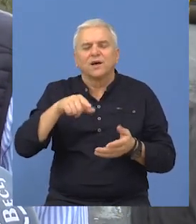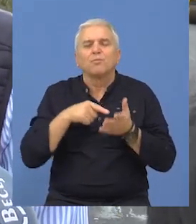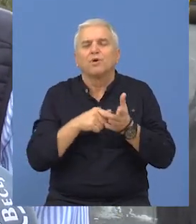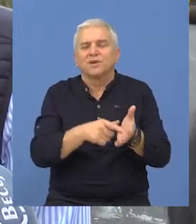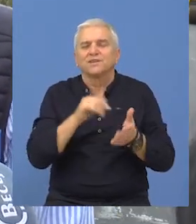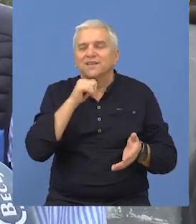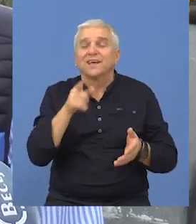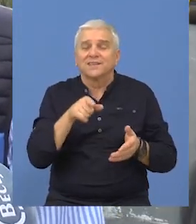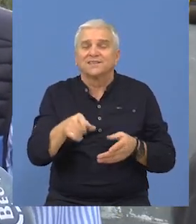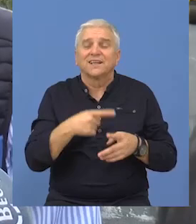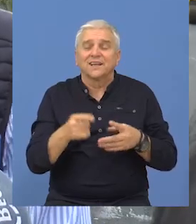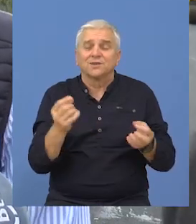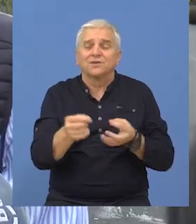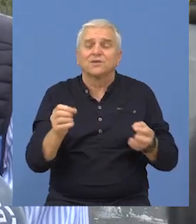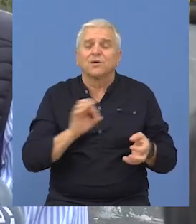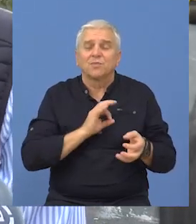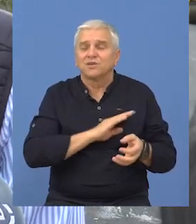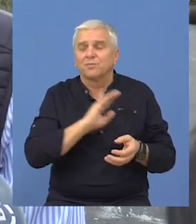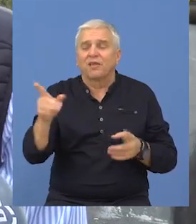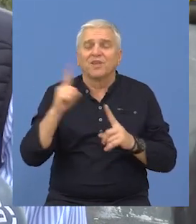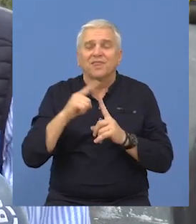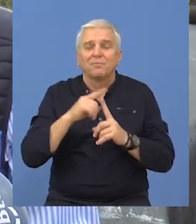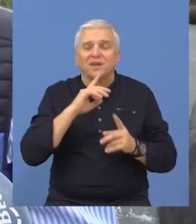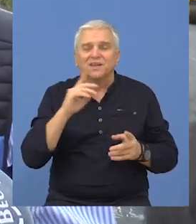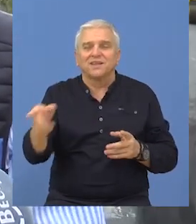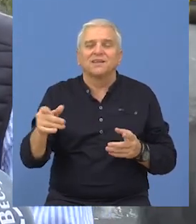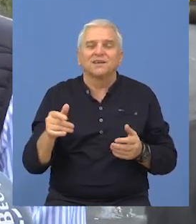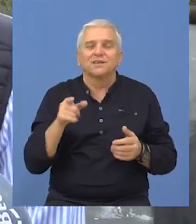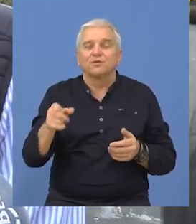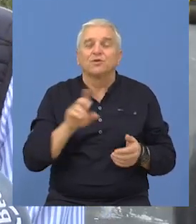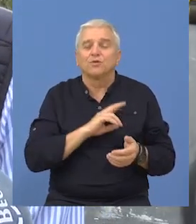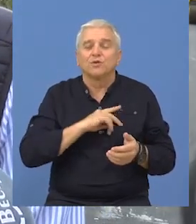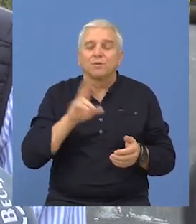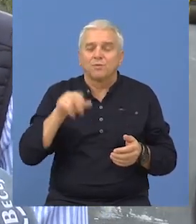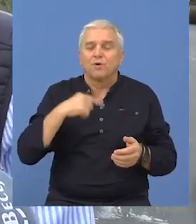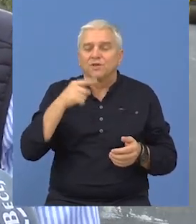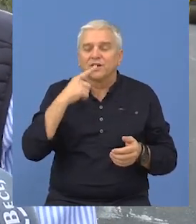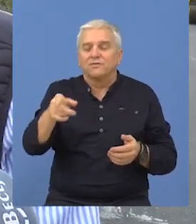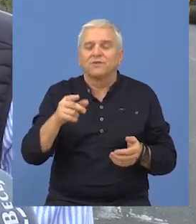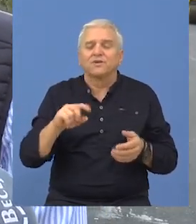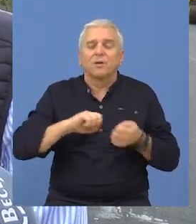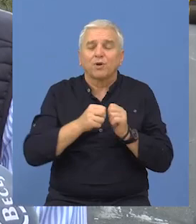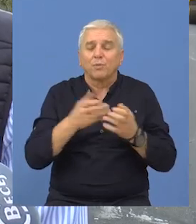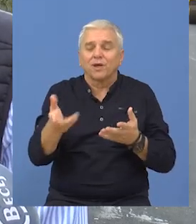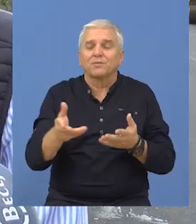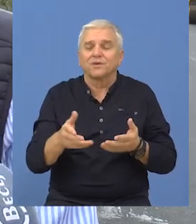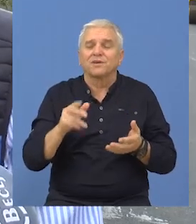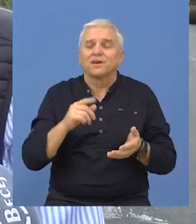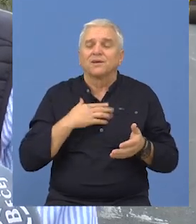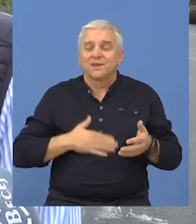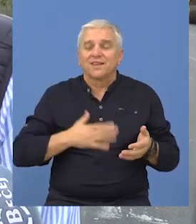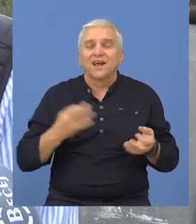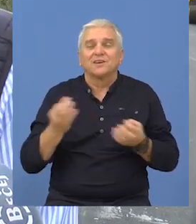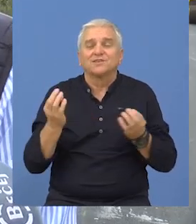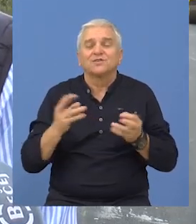iskazivali potrebu, jeste upravo ovaj put Bečaj-Temerin. Na osnovu toga, kažem, imao sam priliku da iznesem tu vrstu problema i